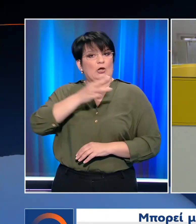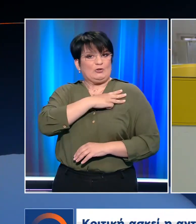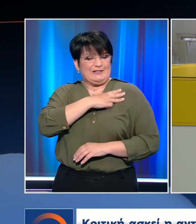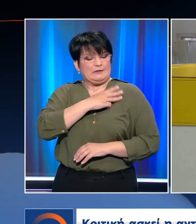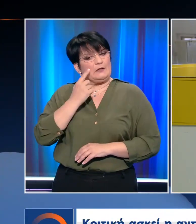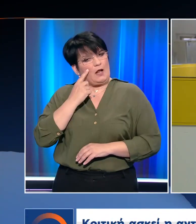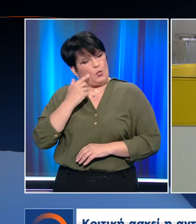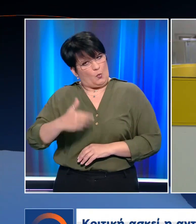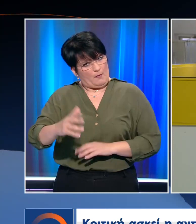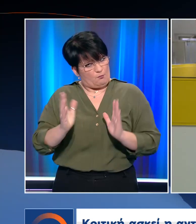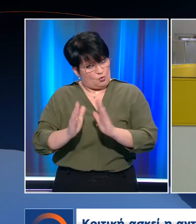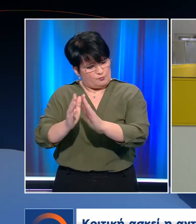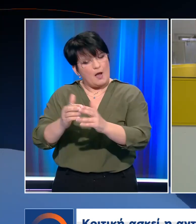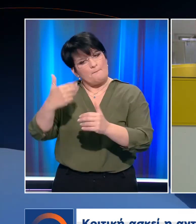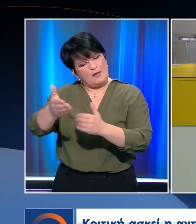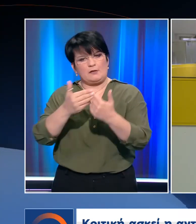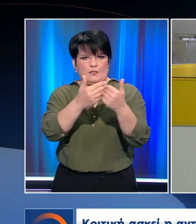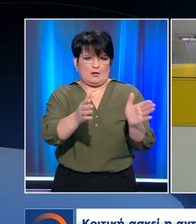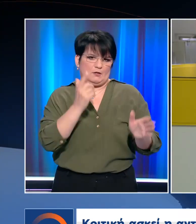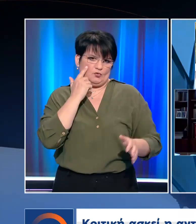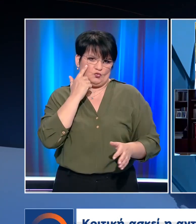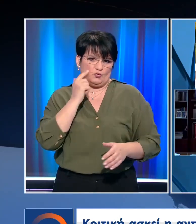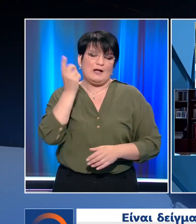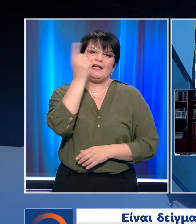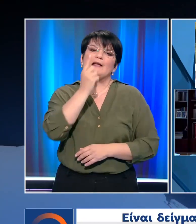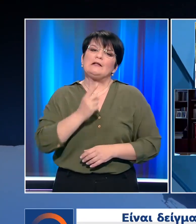Κριτική ασκή αντιπολίτευση για τη διαχείριση της πανδημίας.